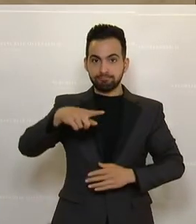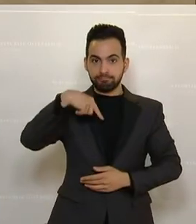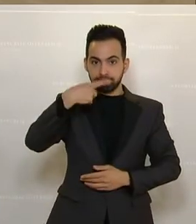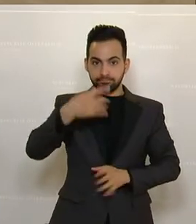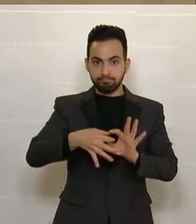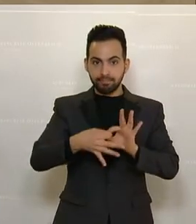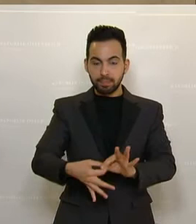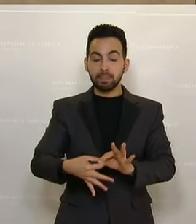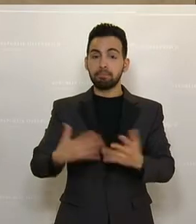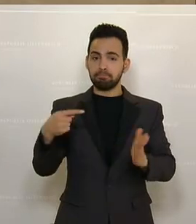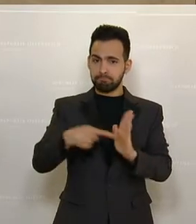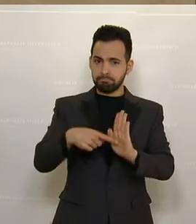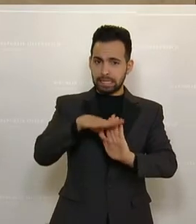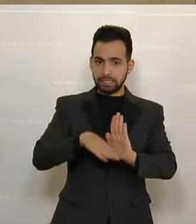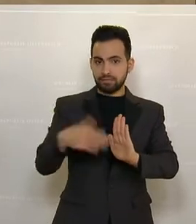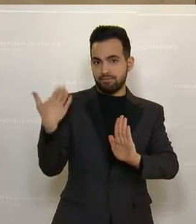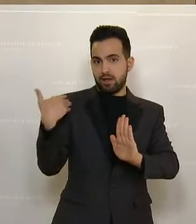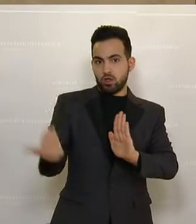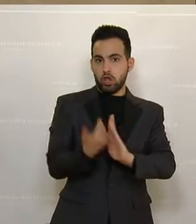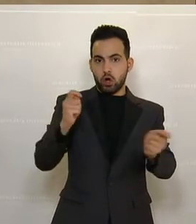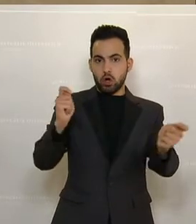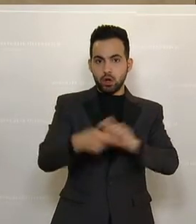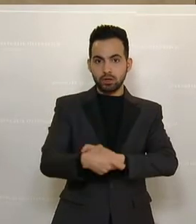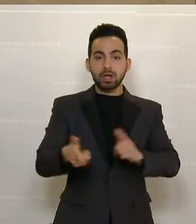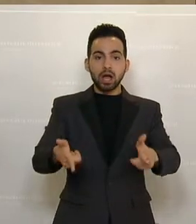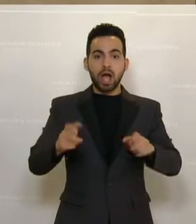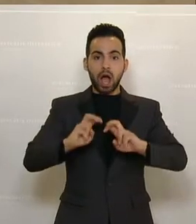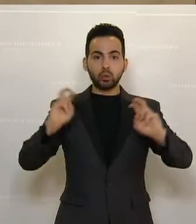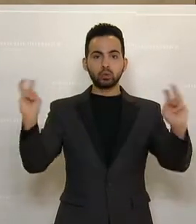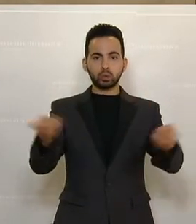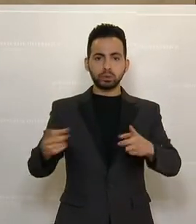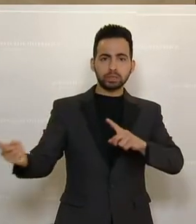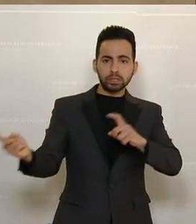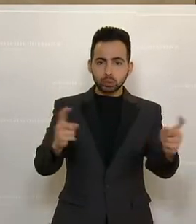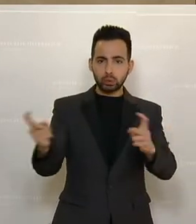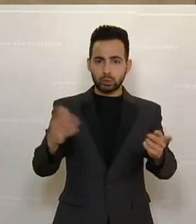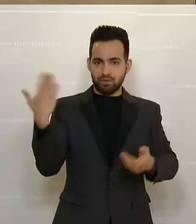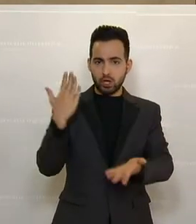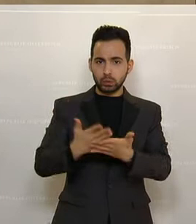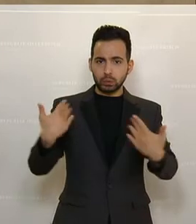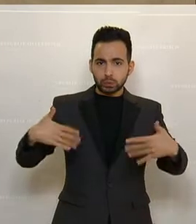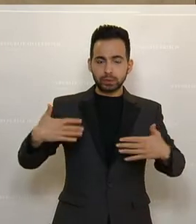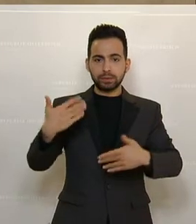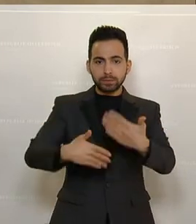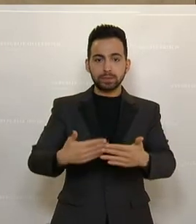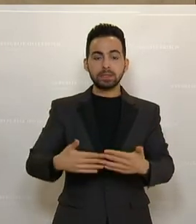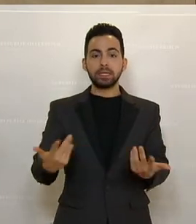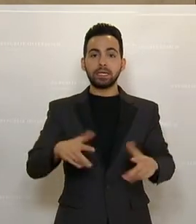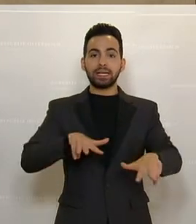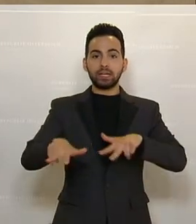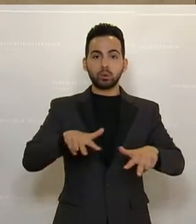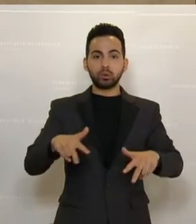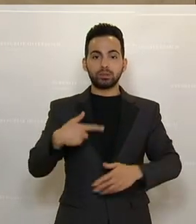Wir haben das Tierärztegesetz neu gemacht. Wir haben im Ausschuss sehr intensiv darüber diskutiert und ich habe den